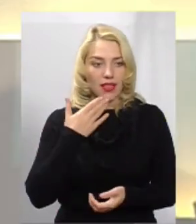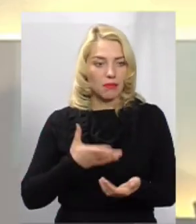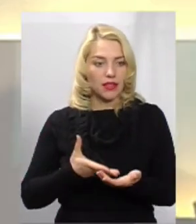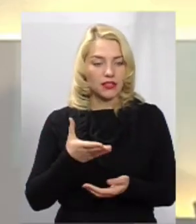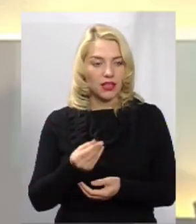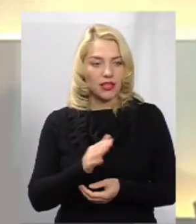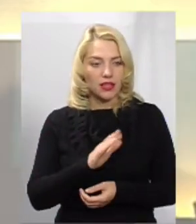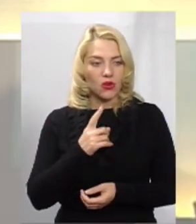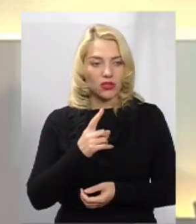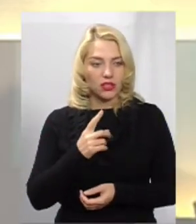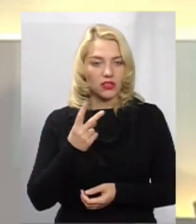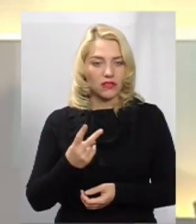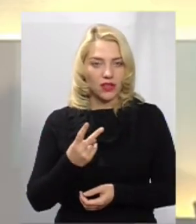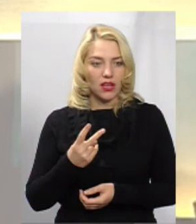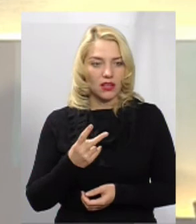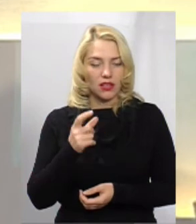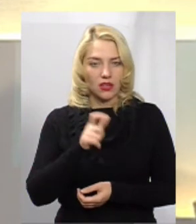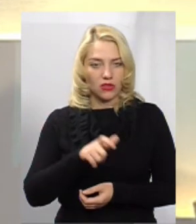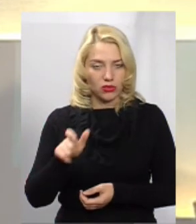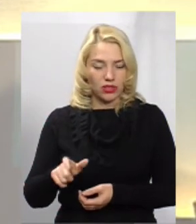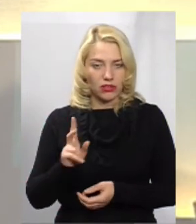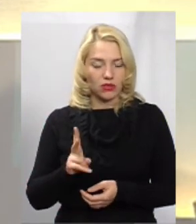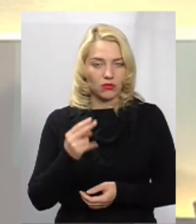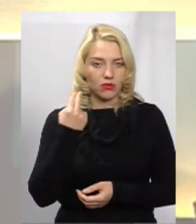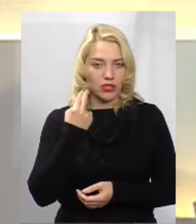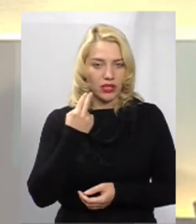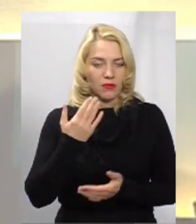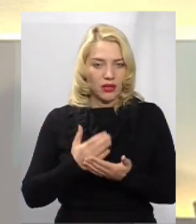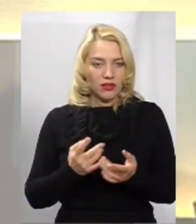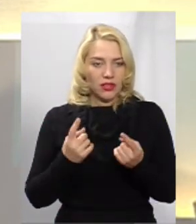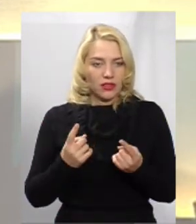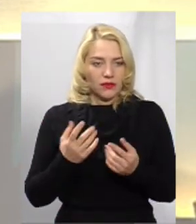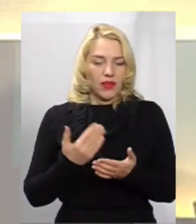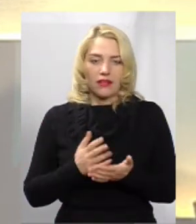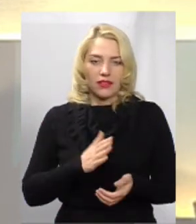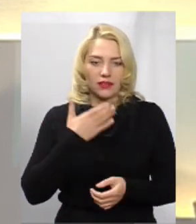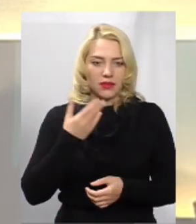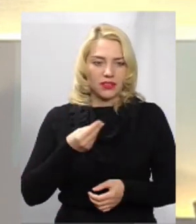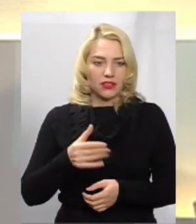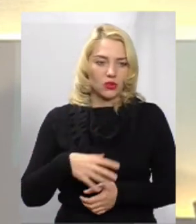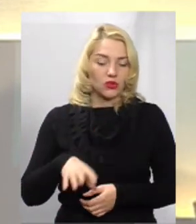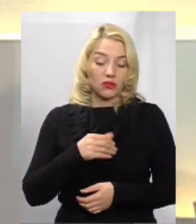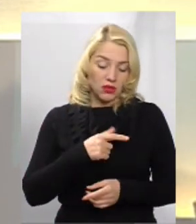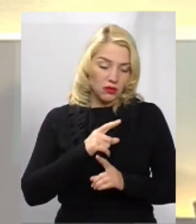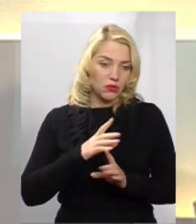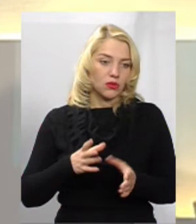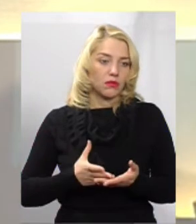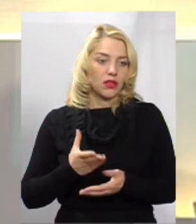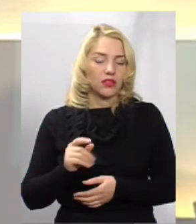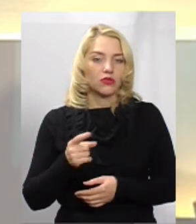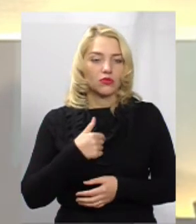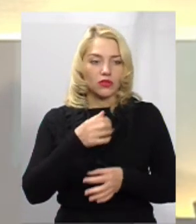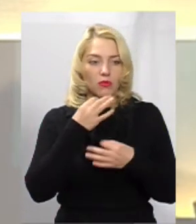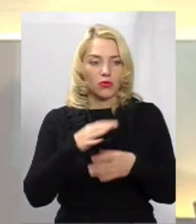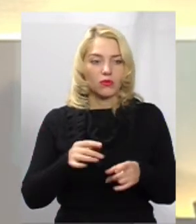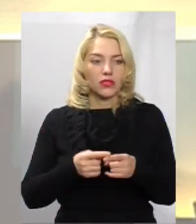не один-два боржники, які мають великі борги, а не платять всі. От ми не будемо платити, тому що нам не